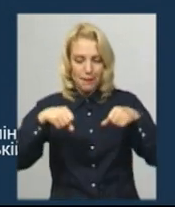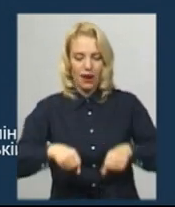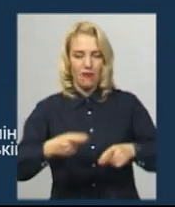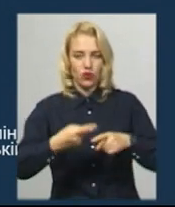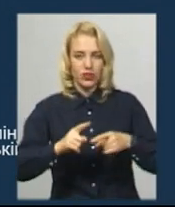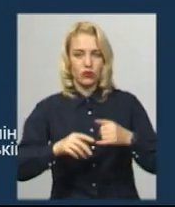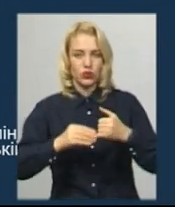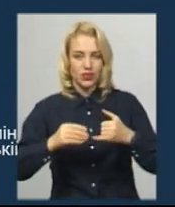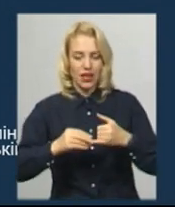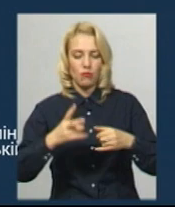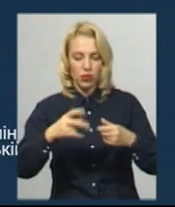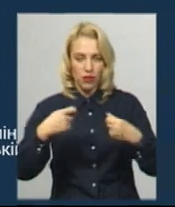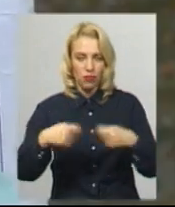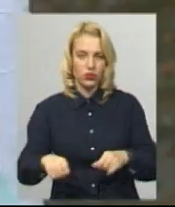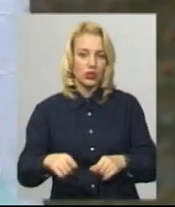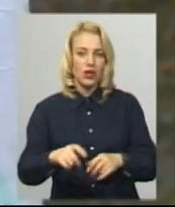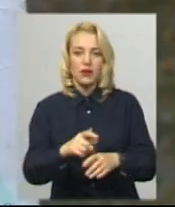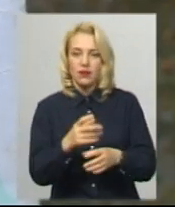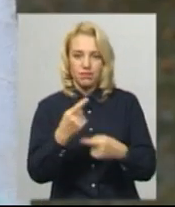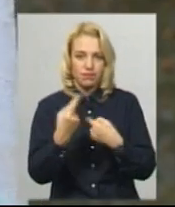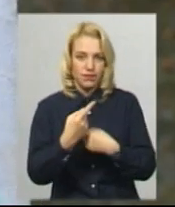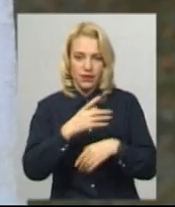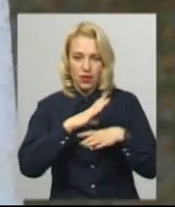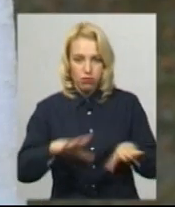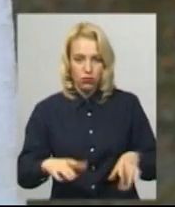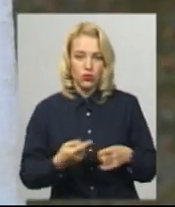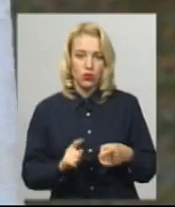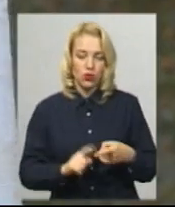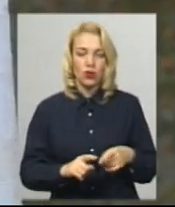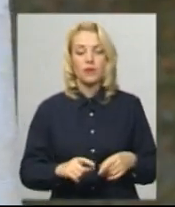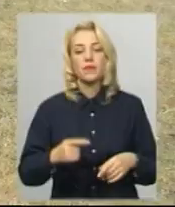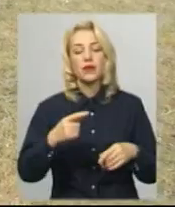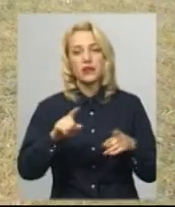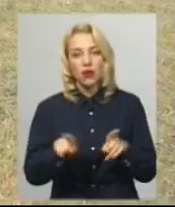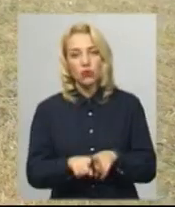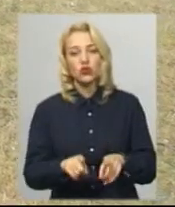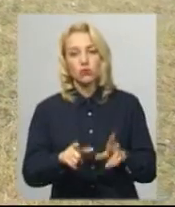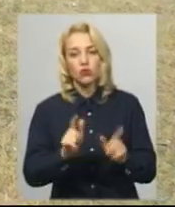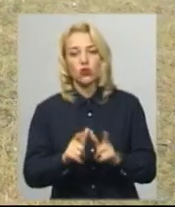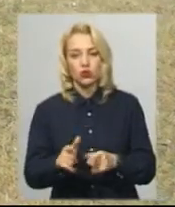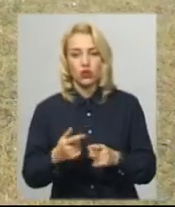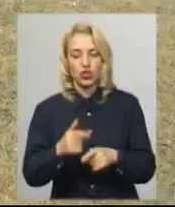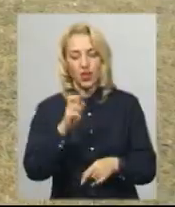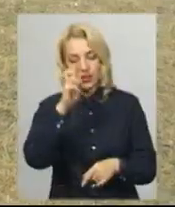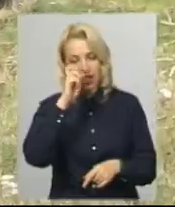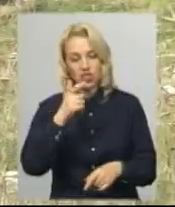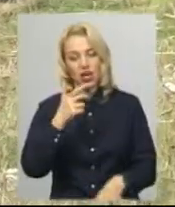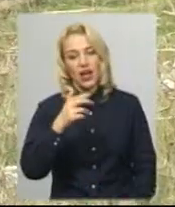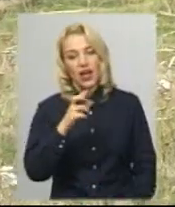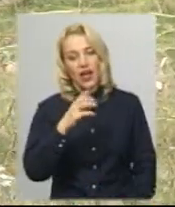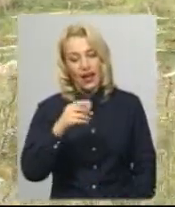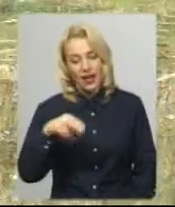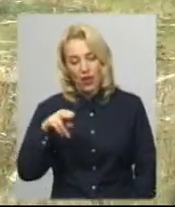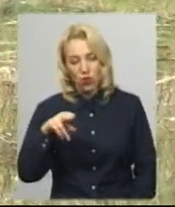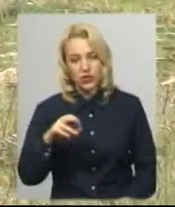ділянку на земельні торги, не було. За словами Олени Халавчук, держгеокадстр погоджує продаж земельної ділянки лише з об'єднаними територіальними